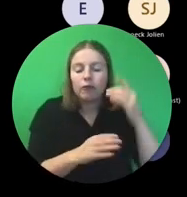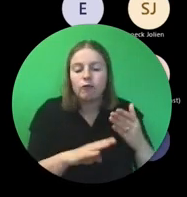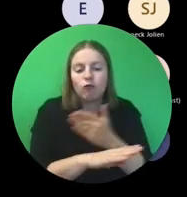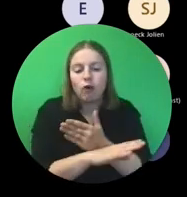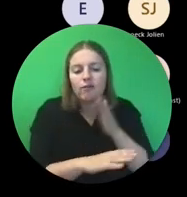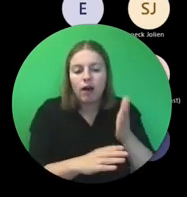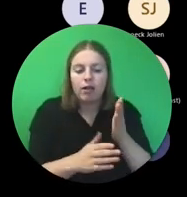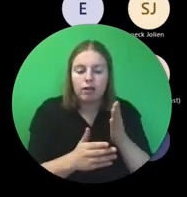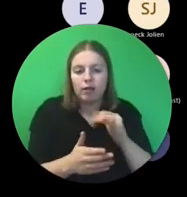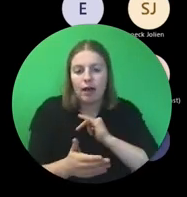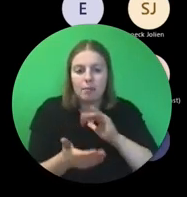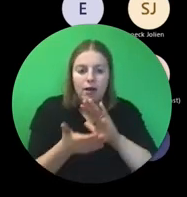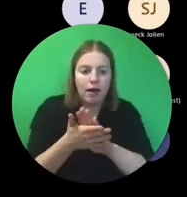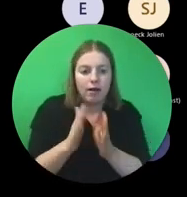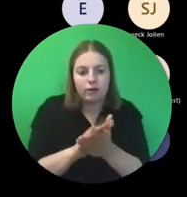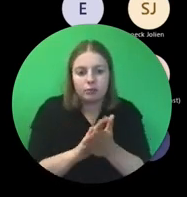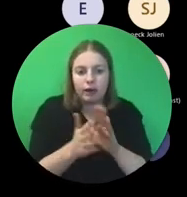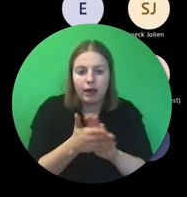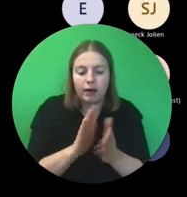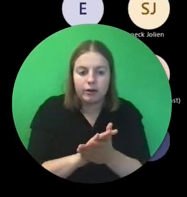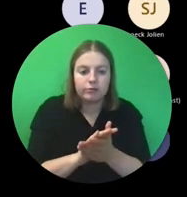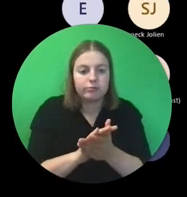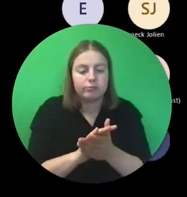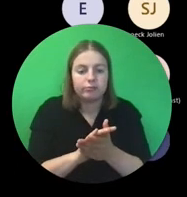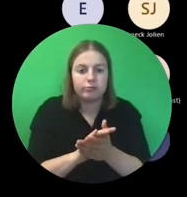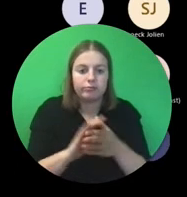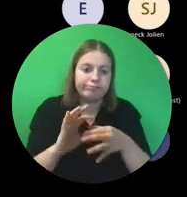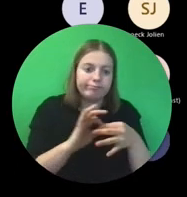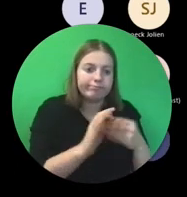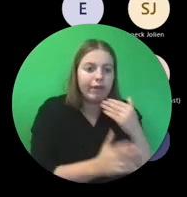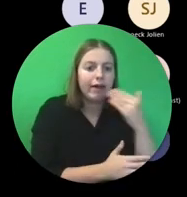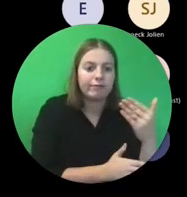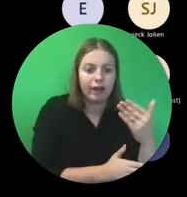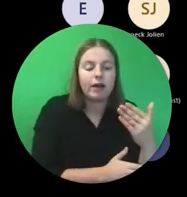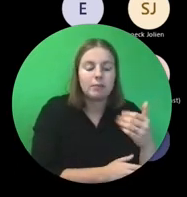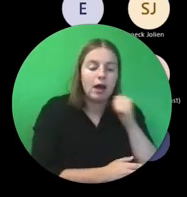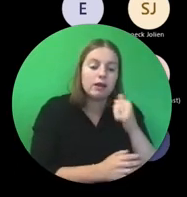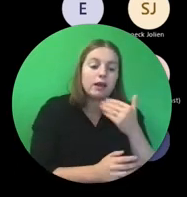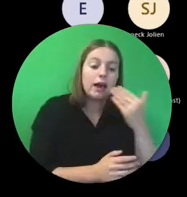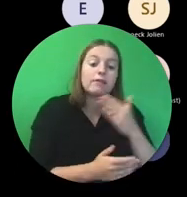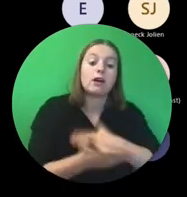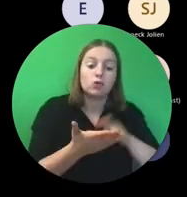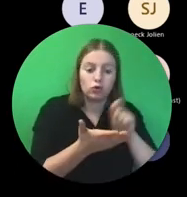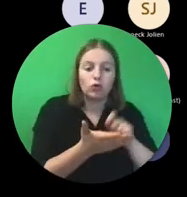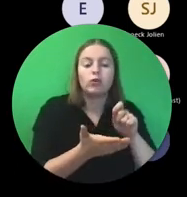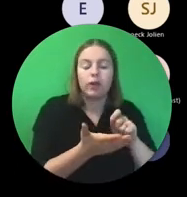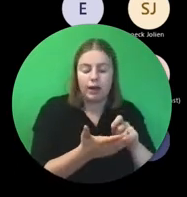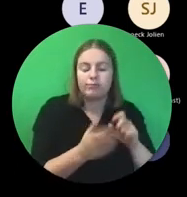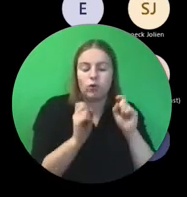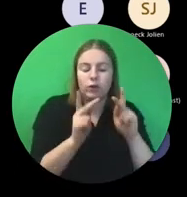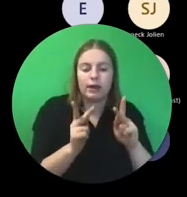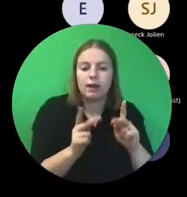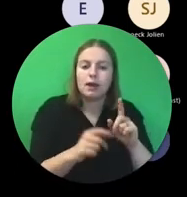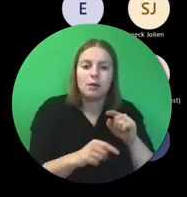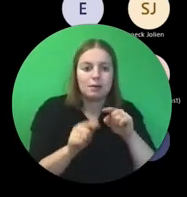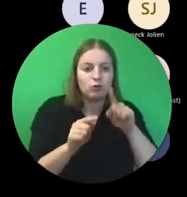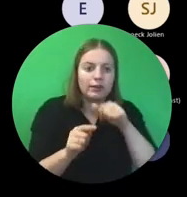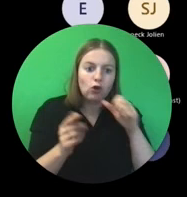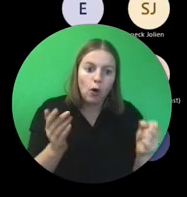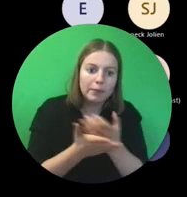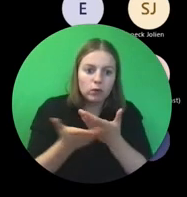In functie van de aanvraag. En normaal gezegd, als je aanvraag goedgekeurd is, is het ook met dat budget. Dus je gaat niet alles moeten heronderhandelen.